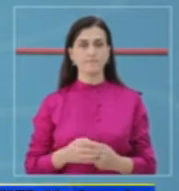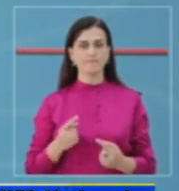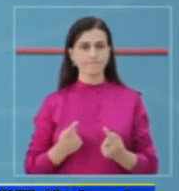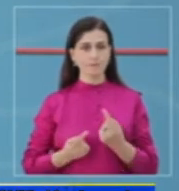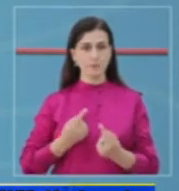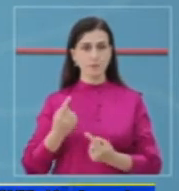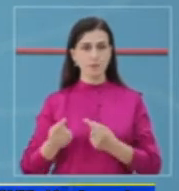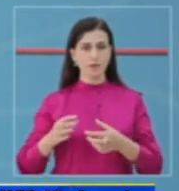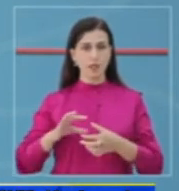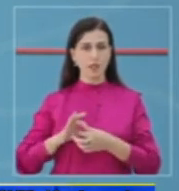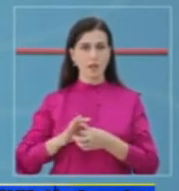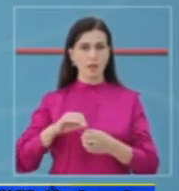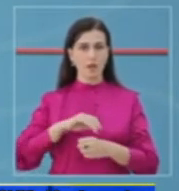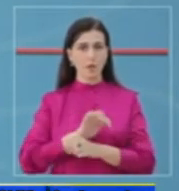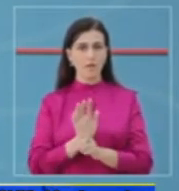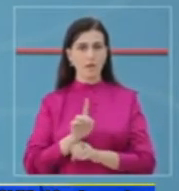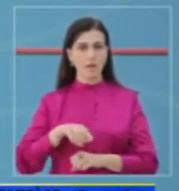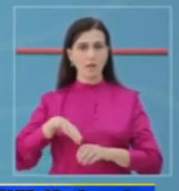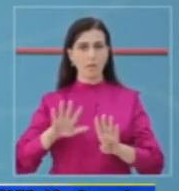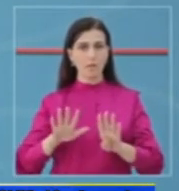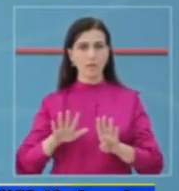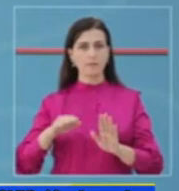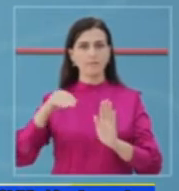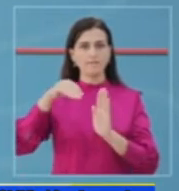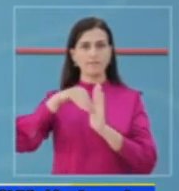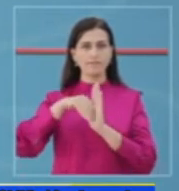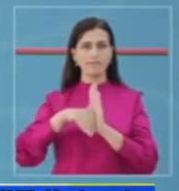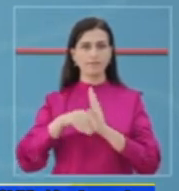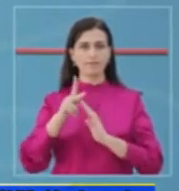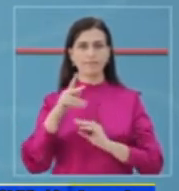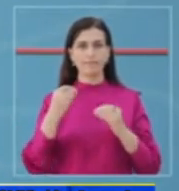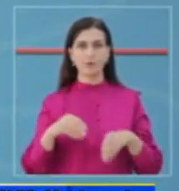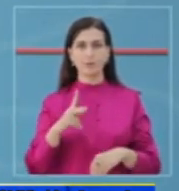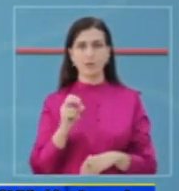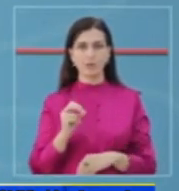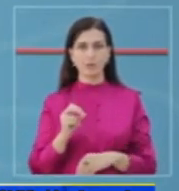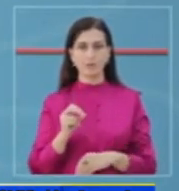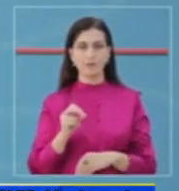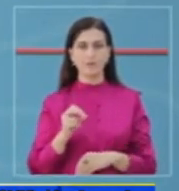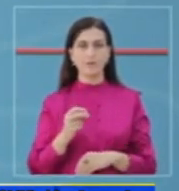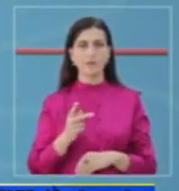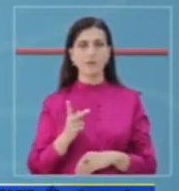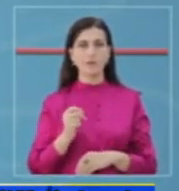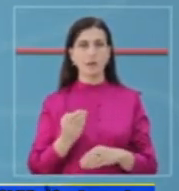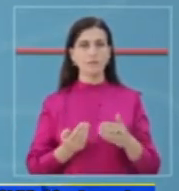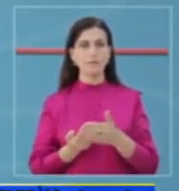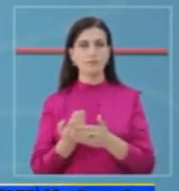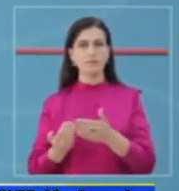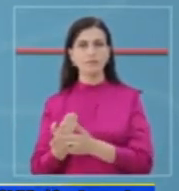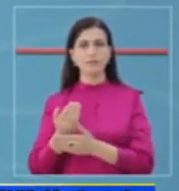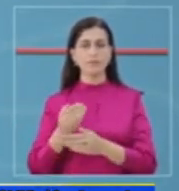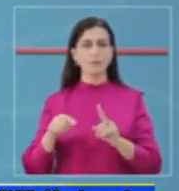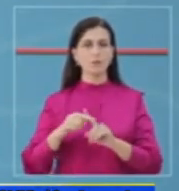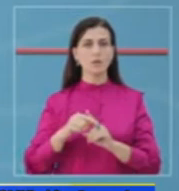Situata në lidhje me Covid-19 është përkesuar. Rastet janë